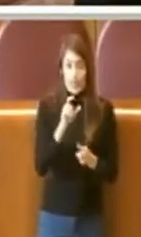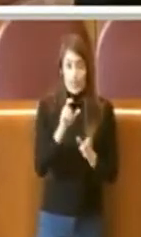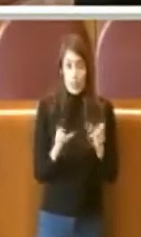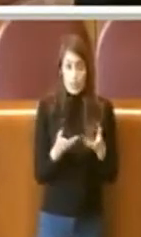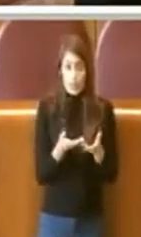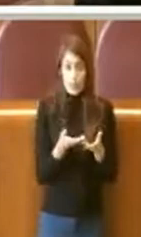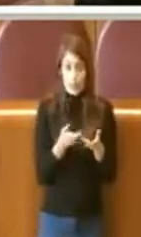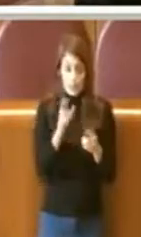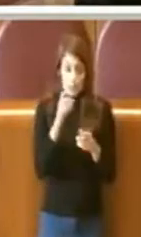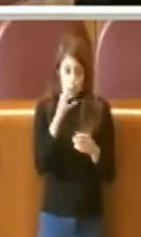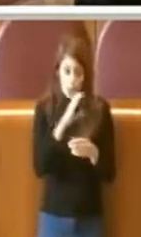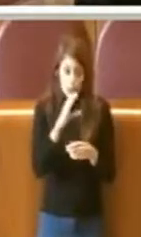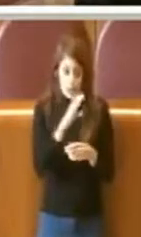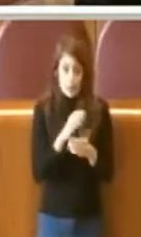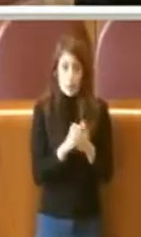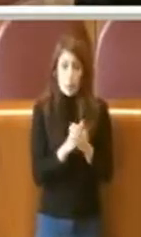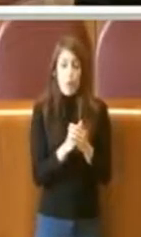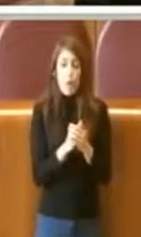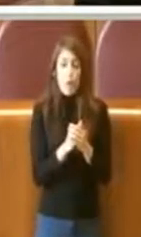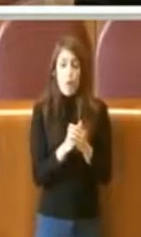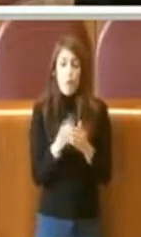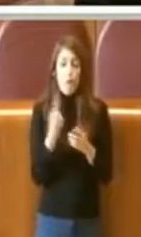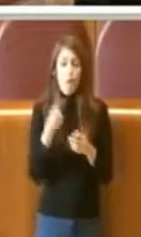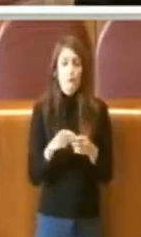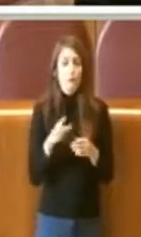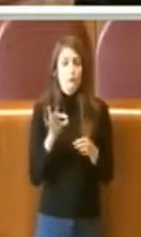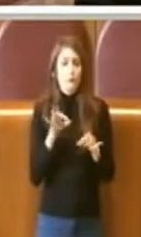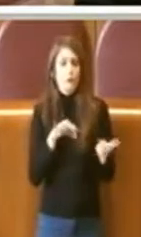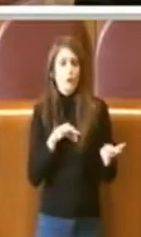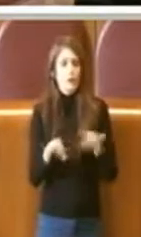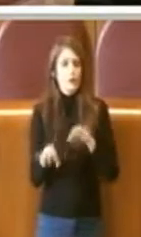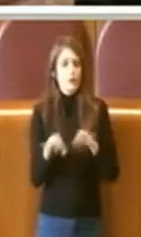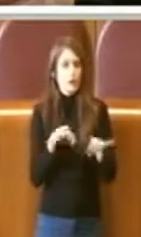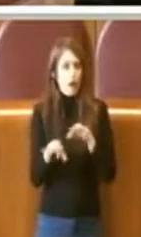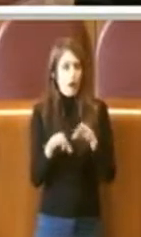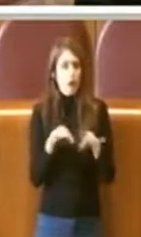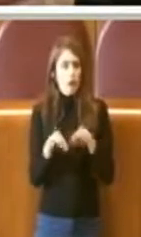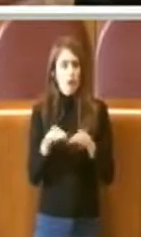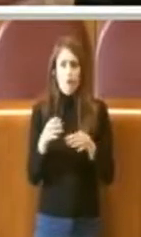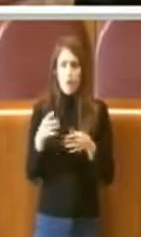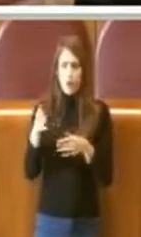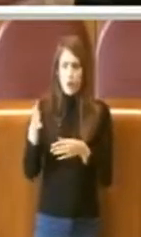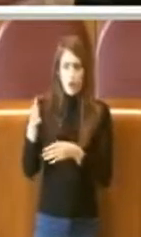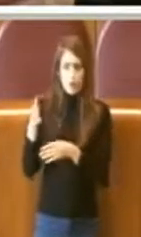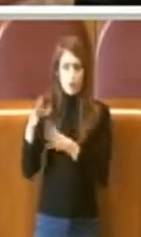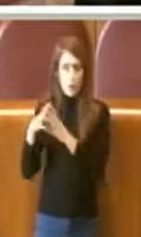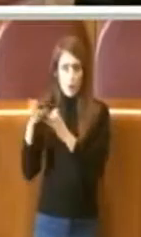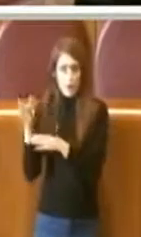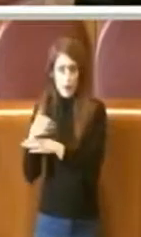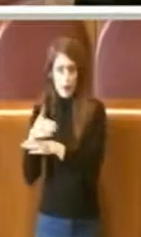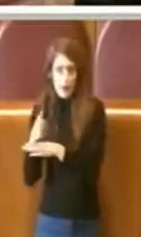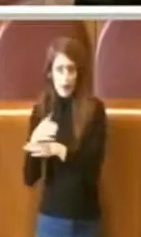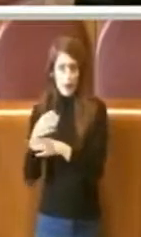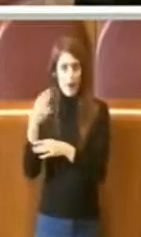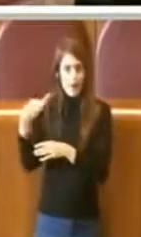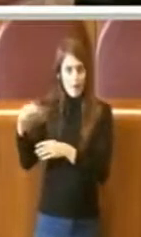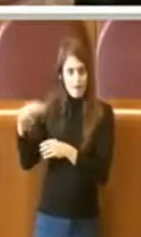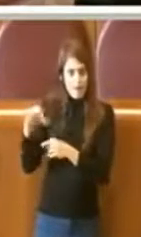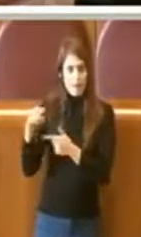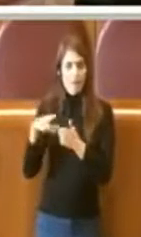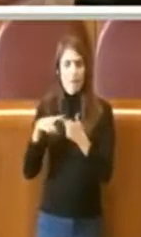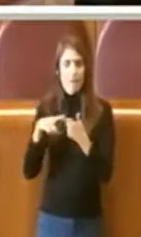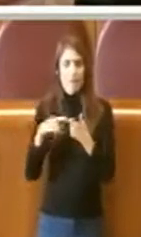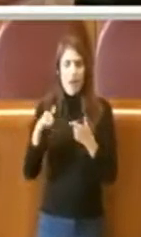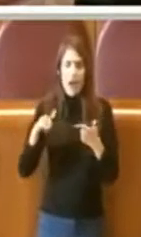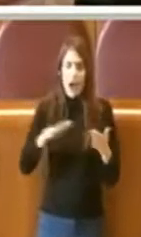un asset, una compagnia di bandiere efficace, un aeroporto funzionante, per Roma vuol dire